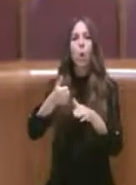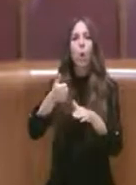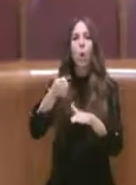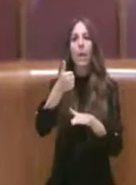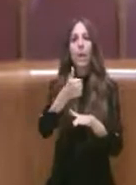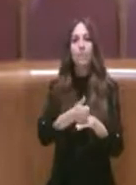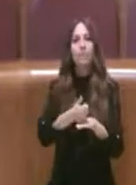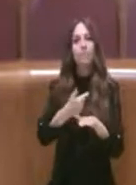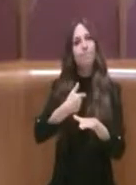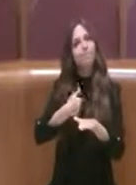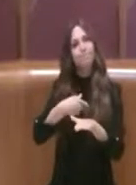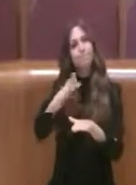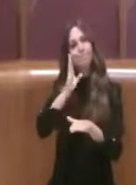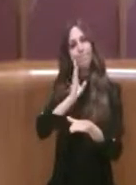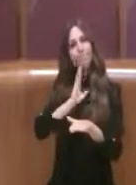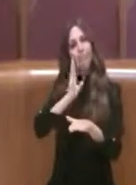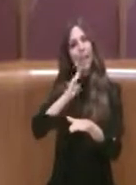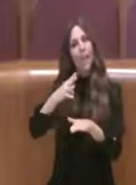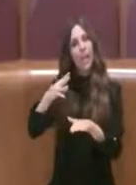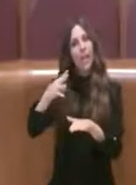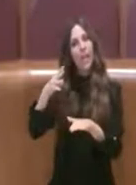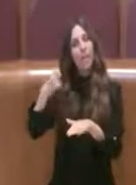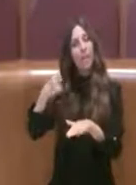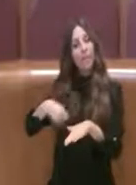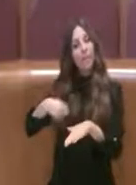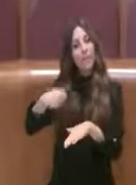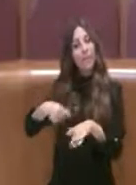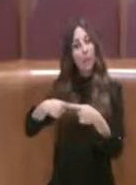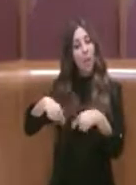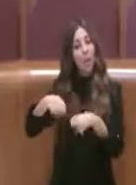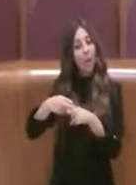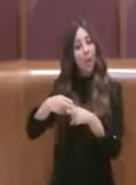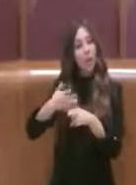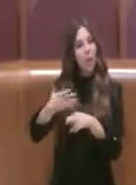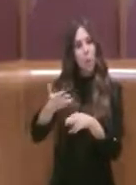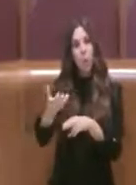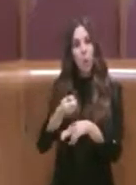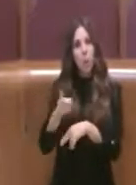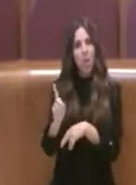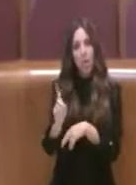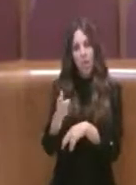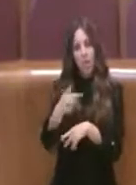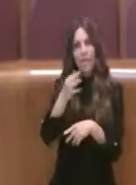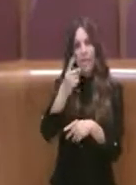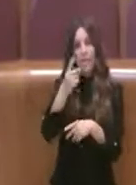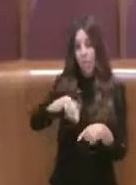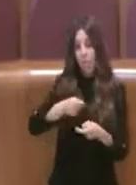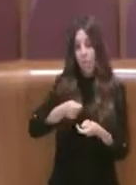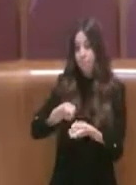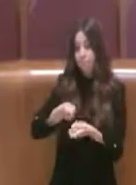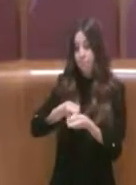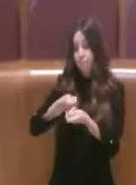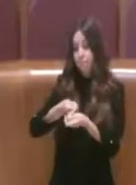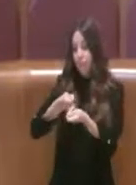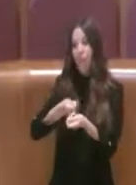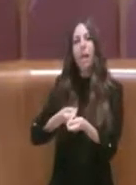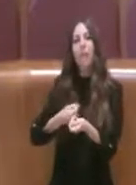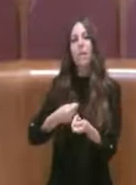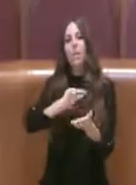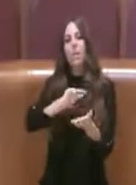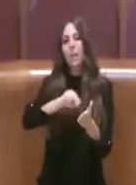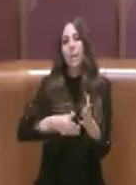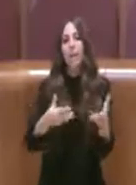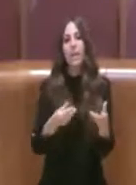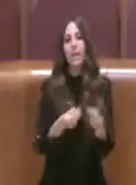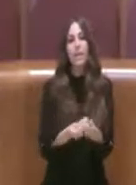Presidente dell'Assemblea Capitolina non è stato raccolto neanche nei mesi successivi nonostante i ripetuti solleciti, pertanto la sottoscritta con la collega